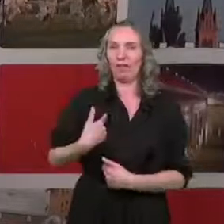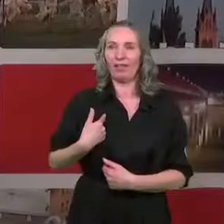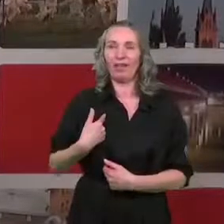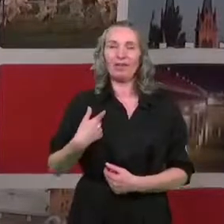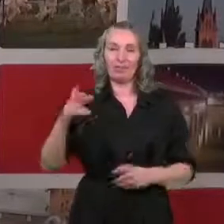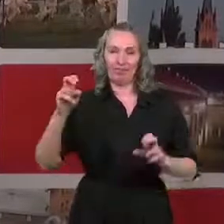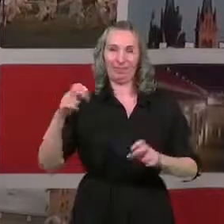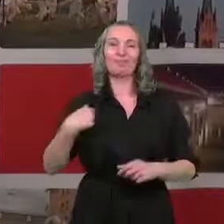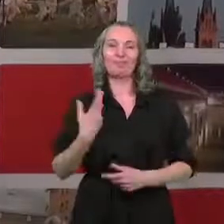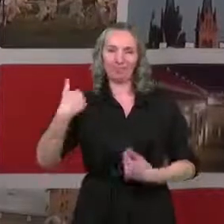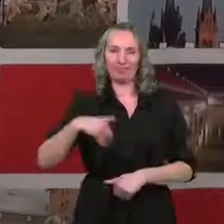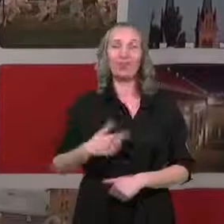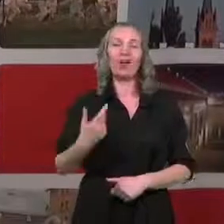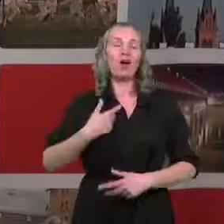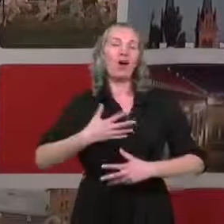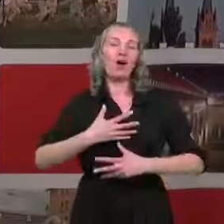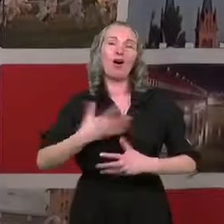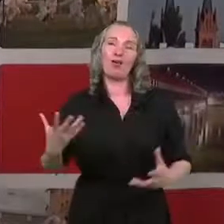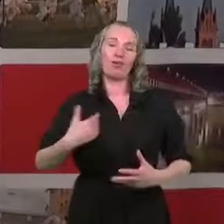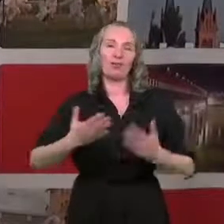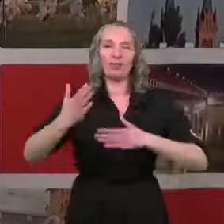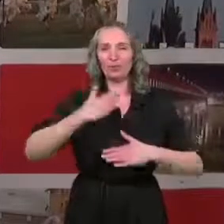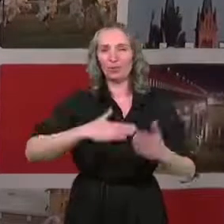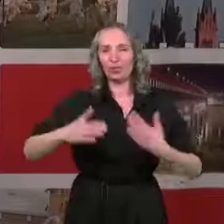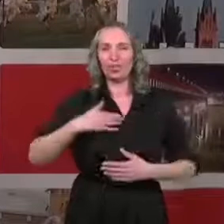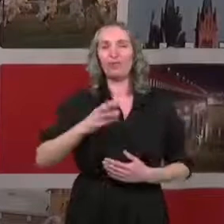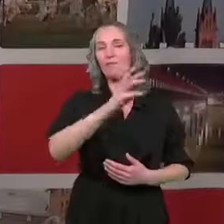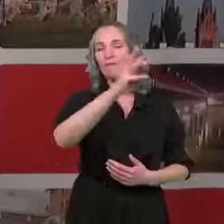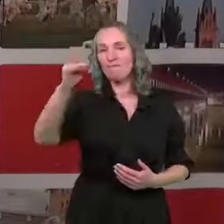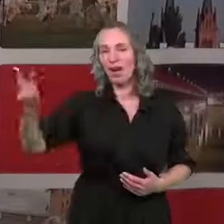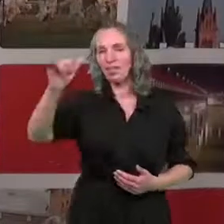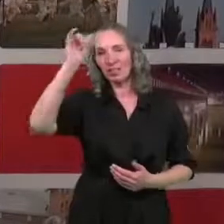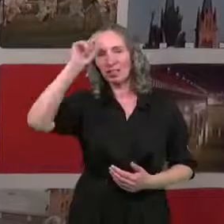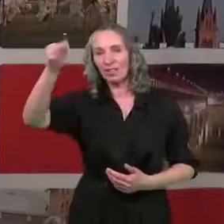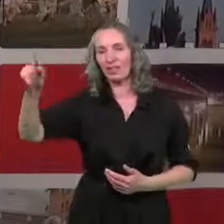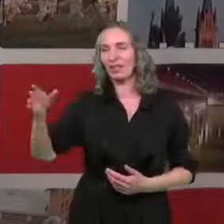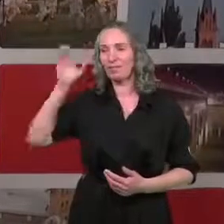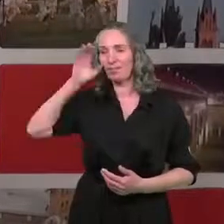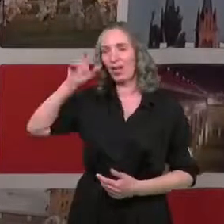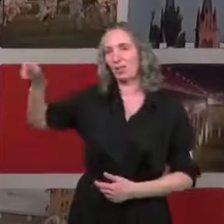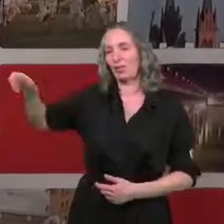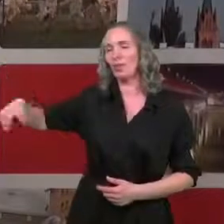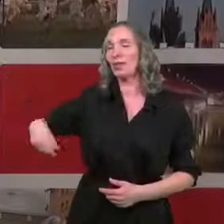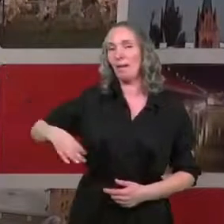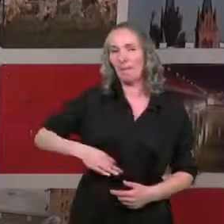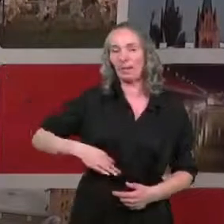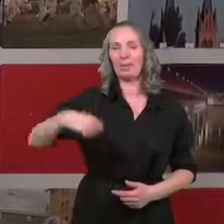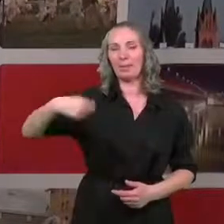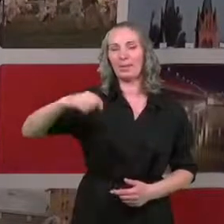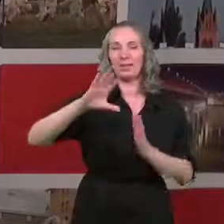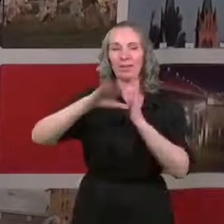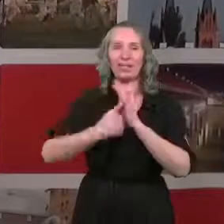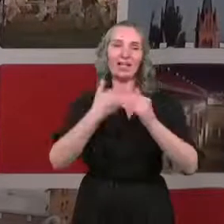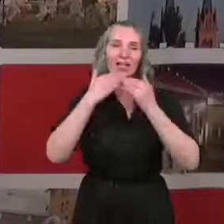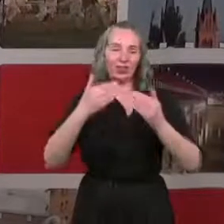przesłuchiwana oczywiście, cudzysłowie, miałam ogromną przyjemność w Waszym imieniu przesłuchać prezydenta miasta. Dziękuję